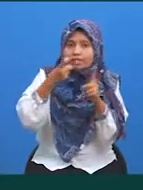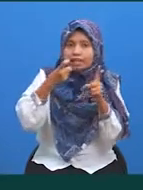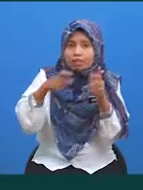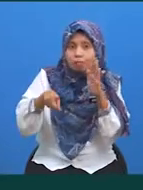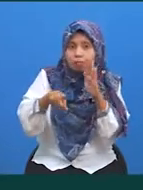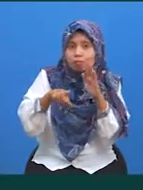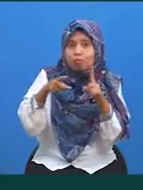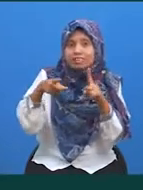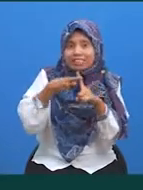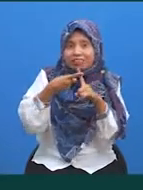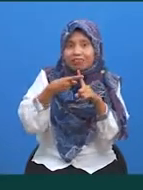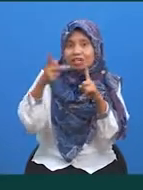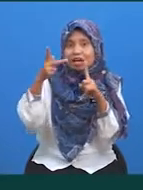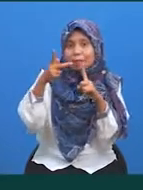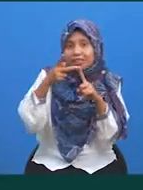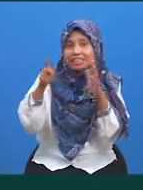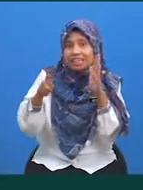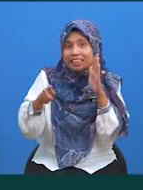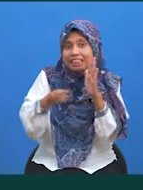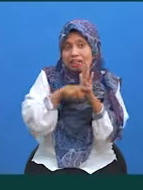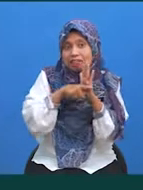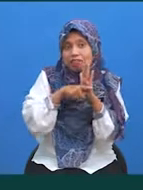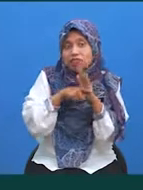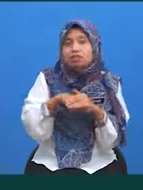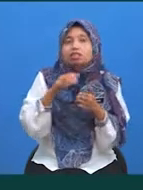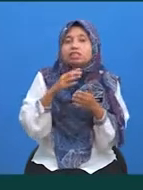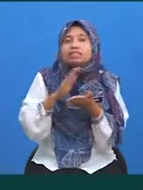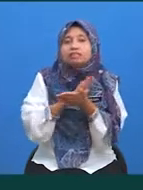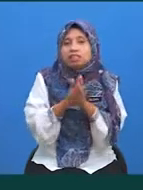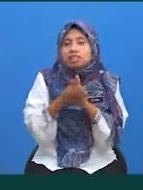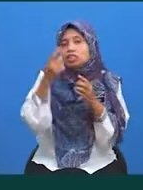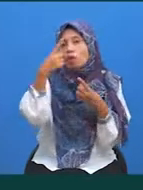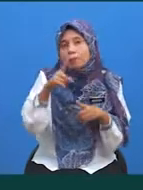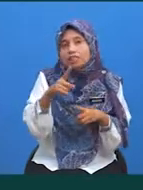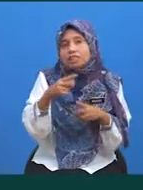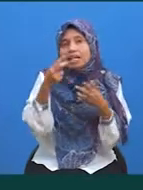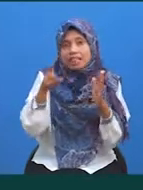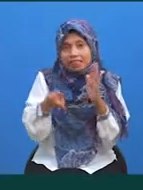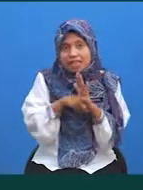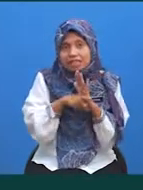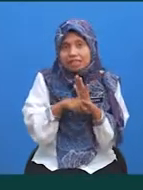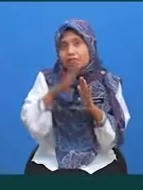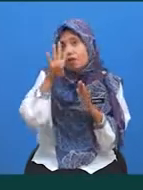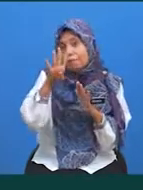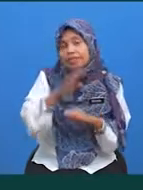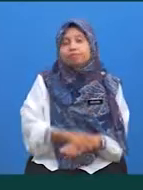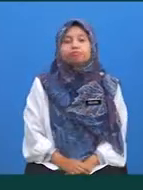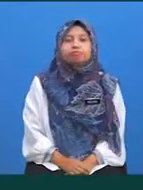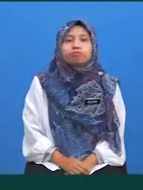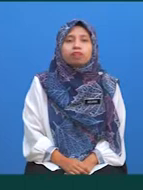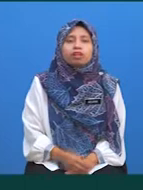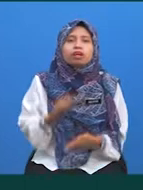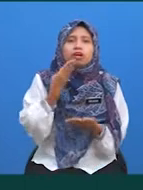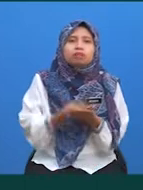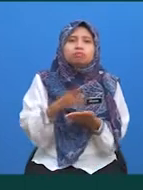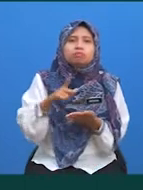positif menjadi negatif Maka jawapannya ialah negatif 4 Baiklah, murid